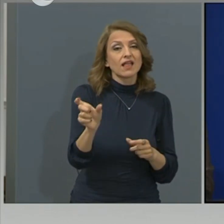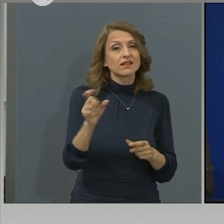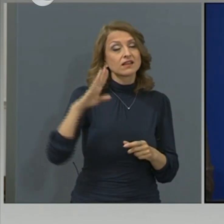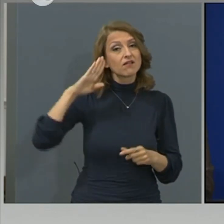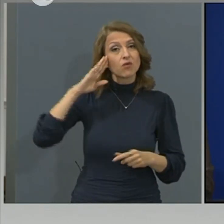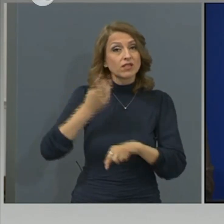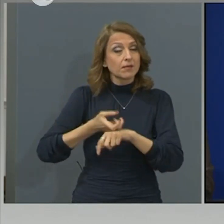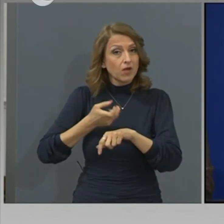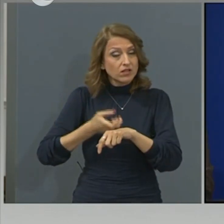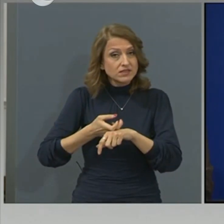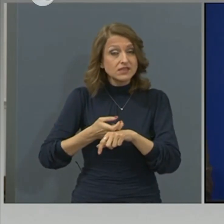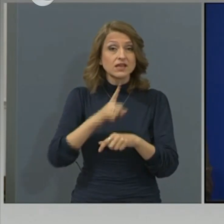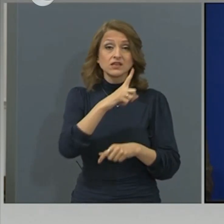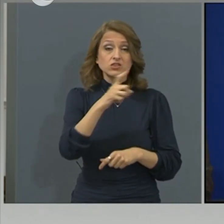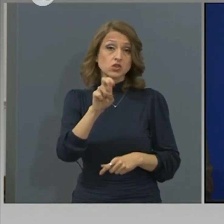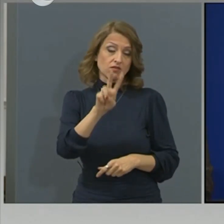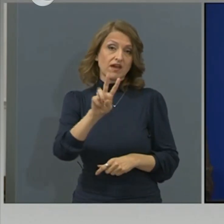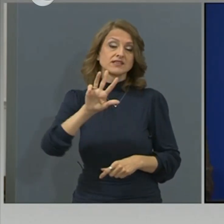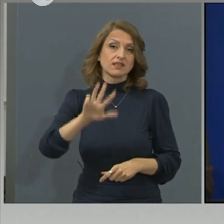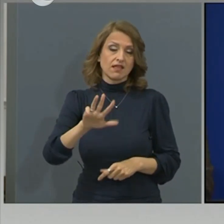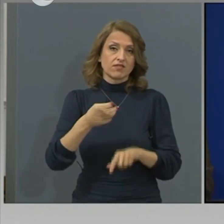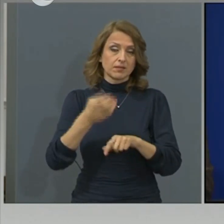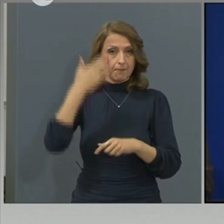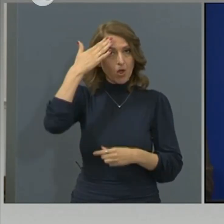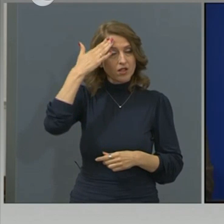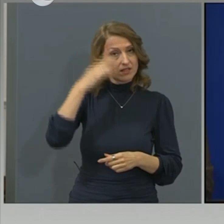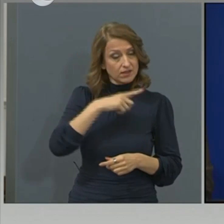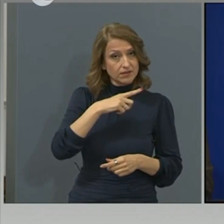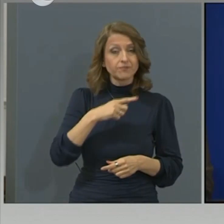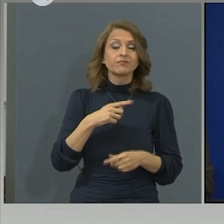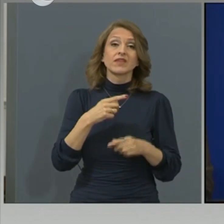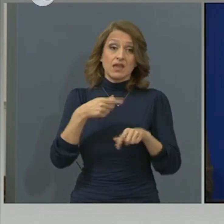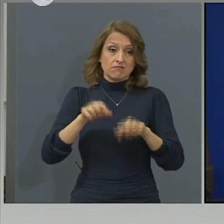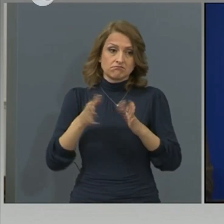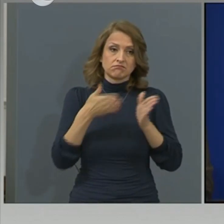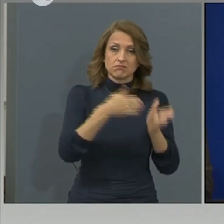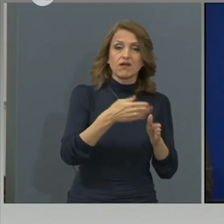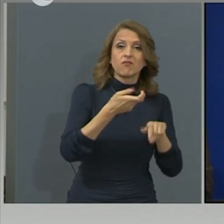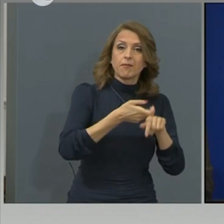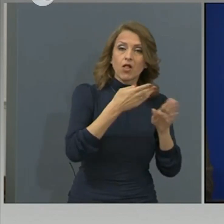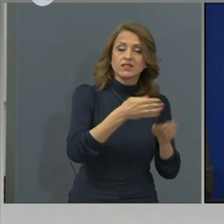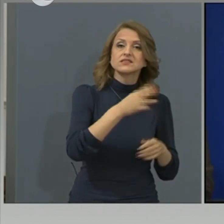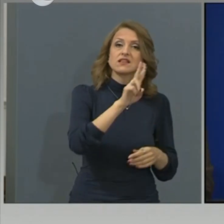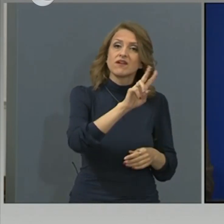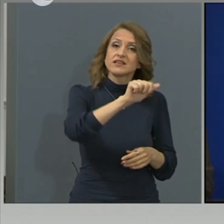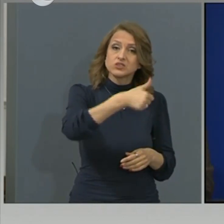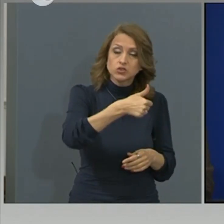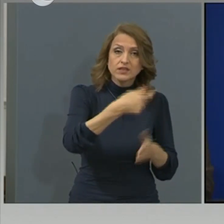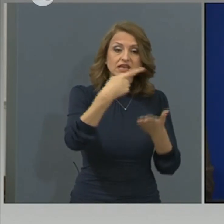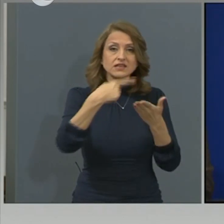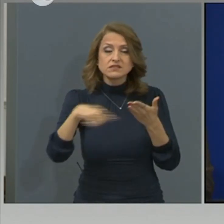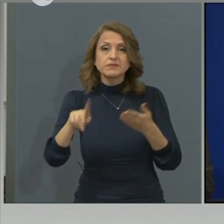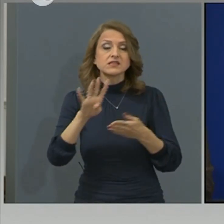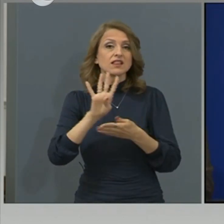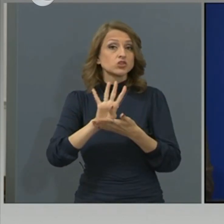-медицинска академия. 129 болни, от които хоспитализирани към този момент са 26, изписани 14